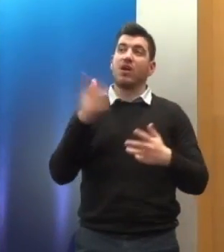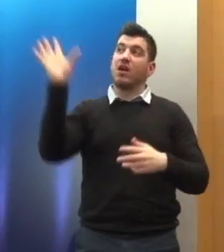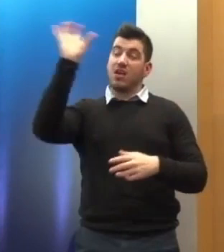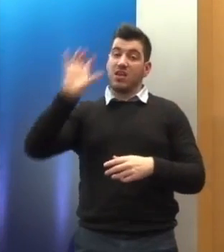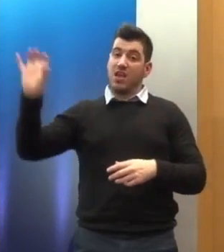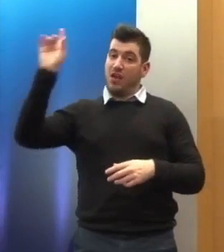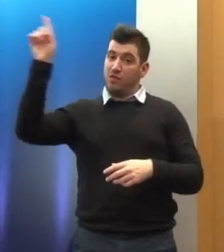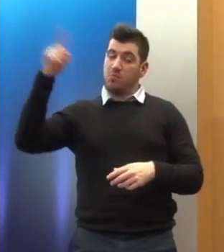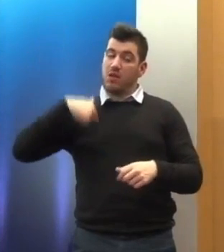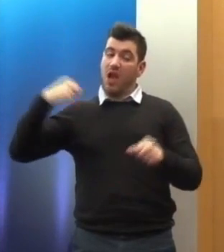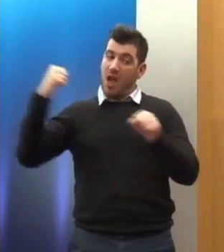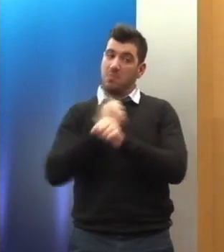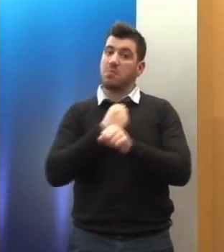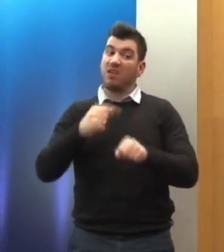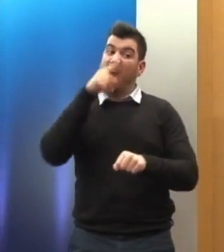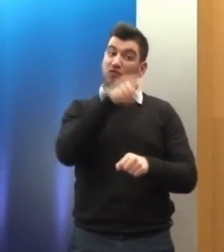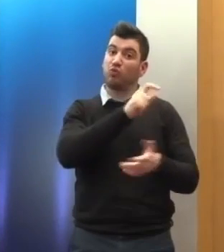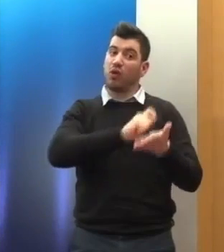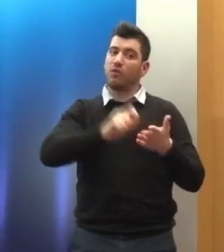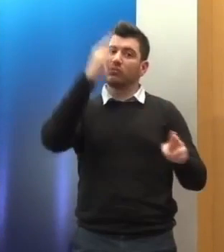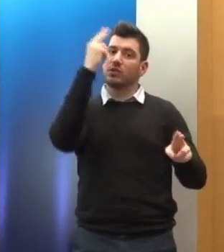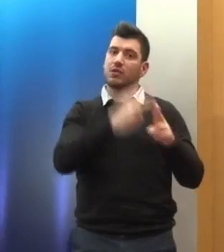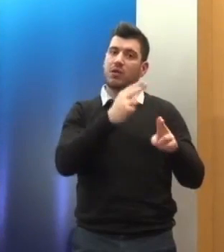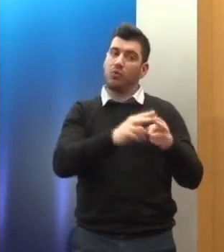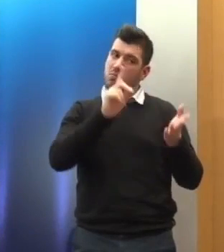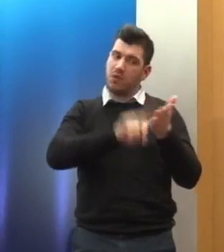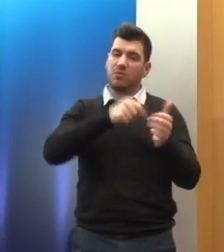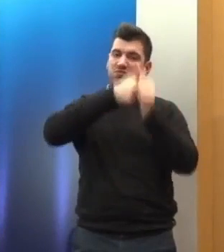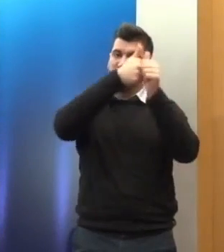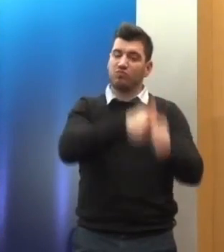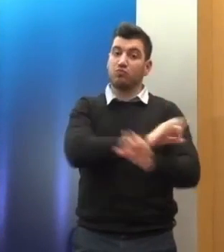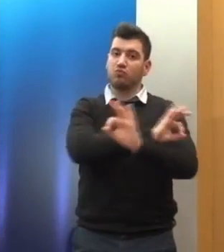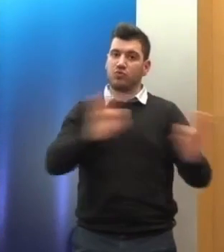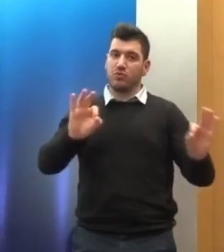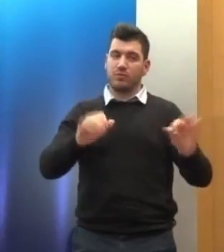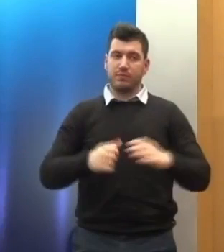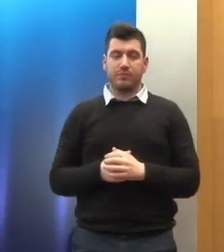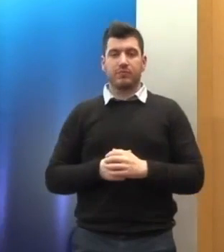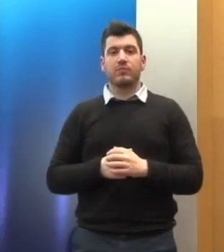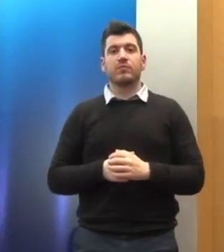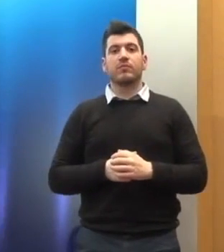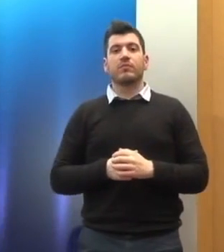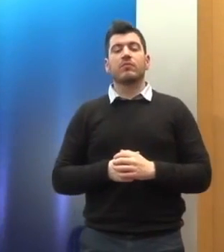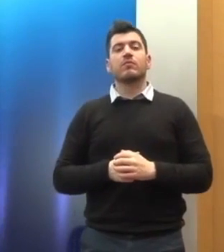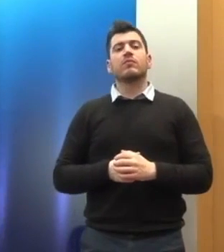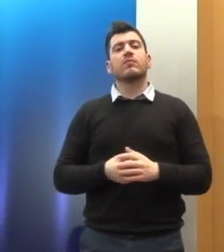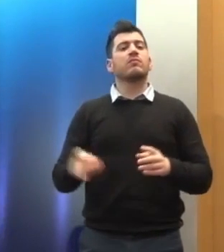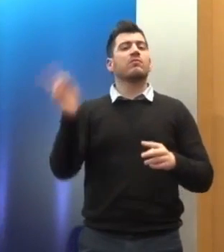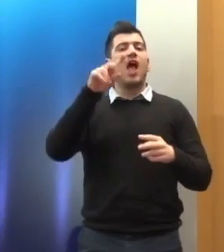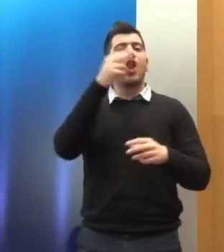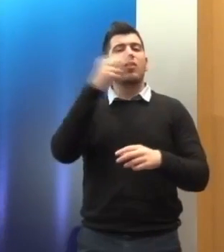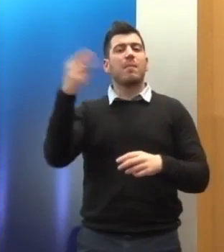επιμένει ιδιαίτερα και έχει δίκιο. Έχουμε πάντοτε ένα ζήτημα με την εντελεχή έρευνα του φαινομένου και την τιμώρηση